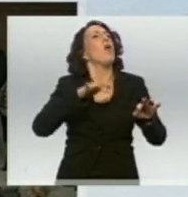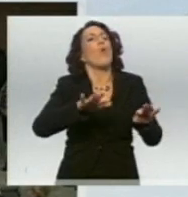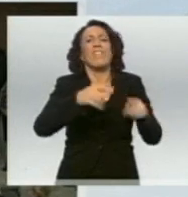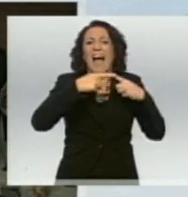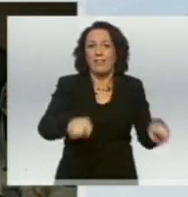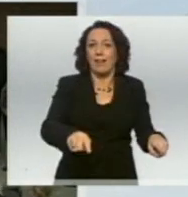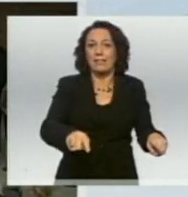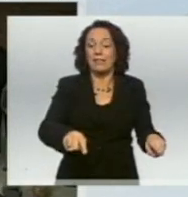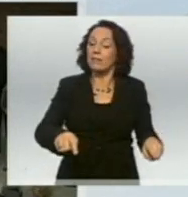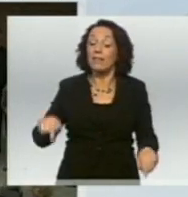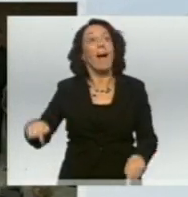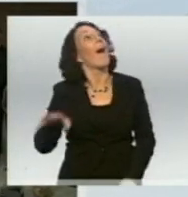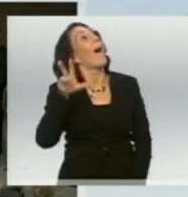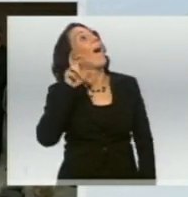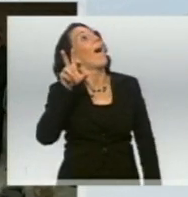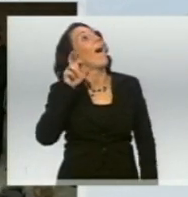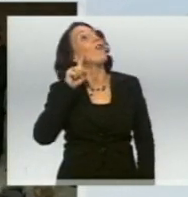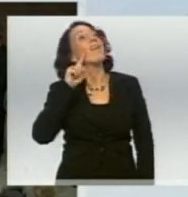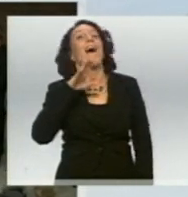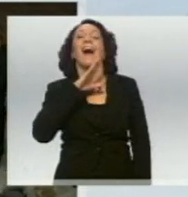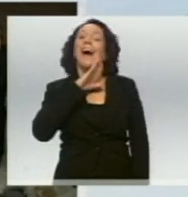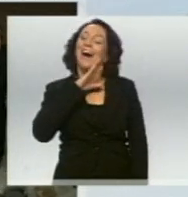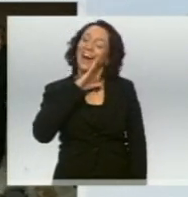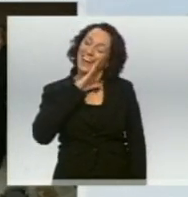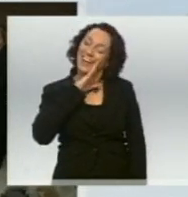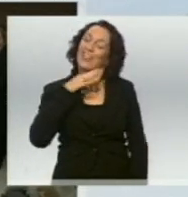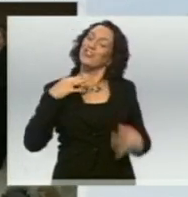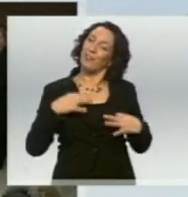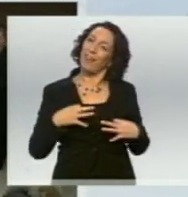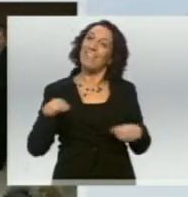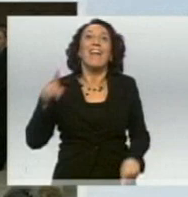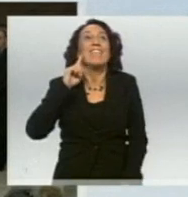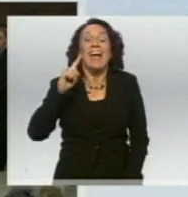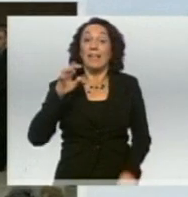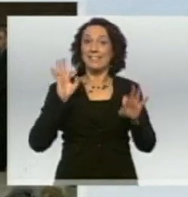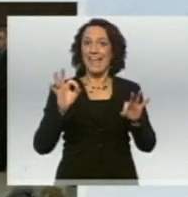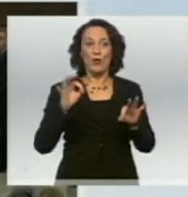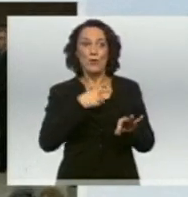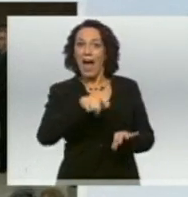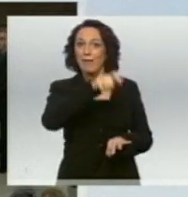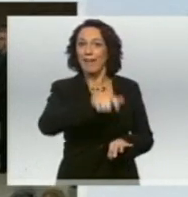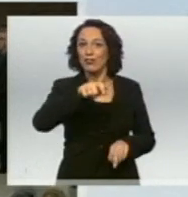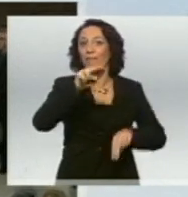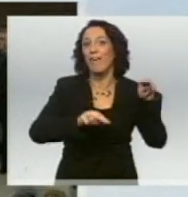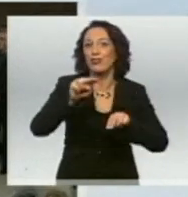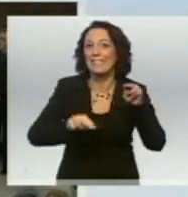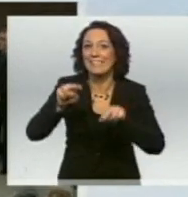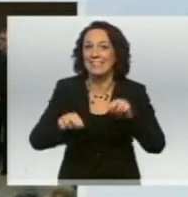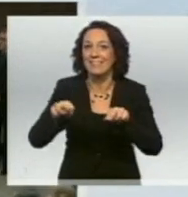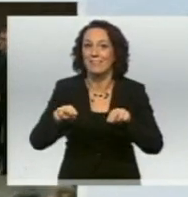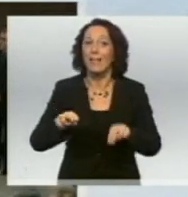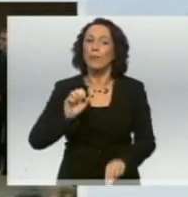selig ein, weil er weiß, es ist gut, dass wir alle verschieden sind. Wir können gar nicht früh genug